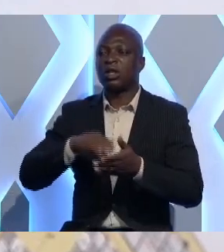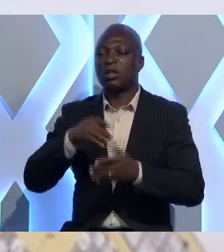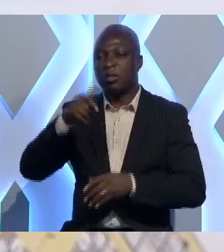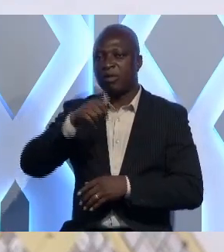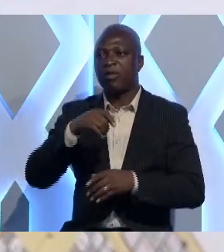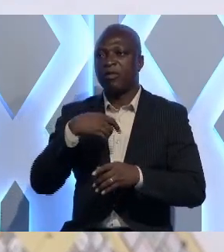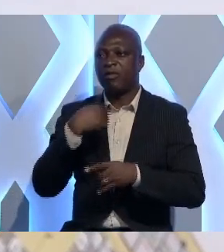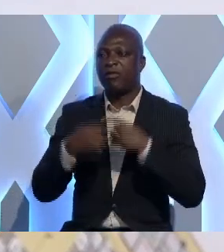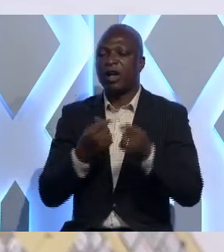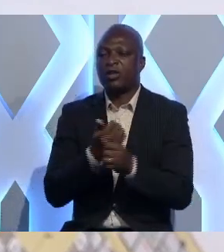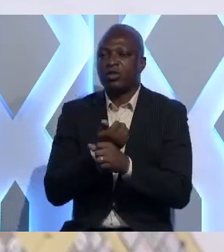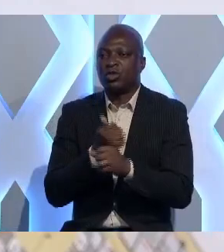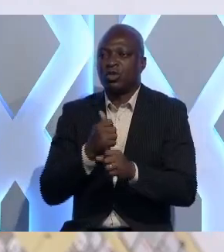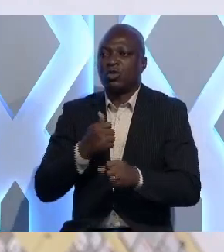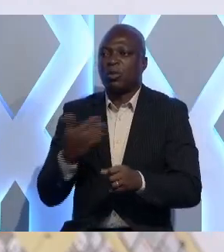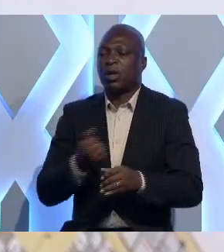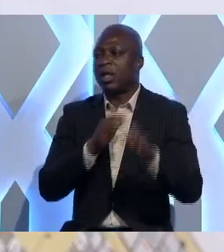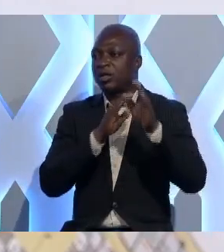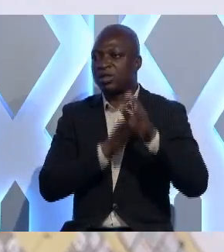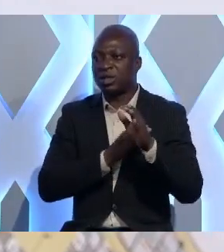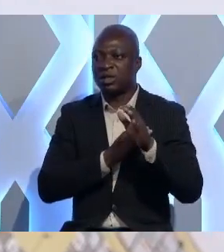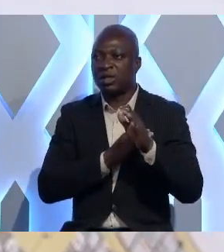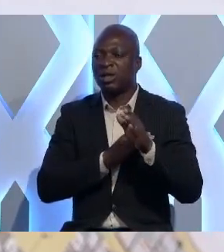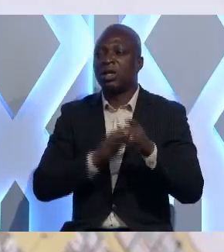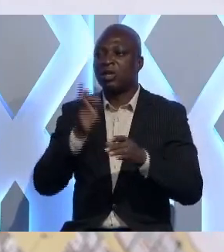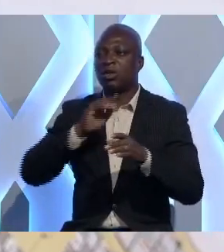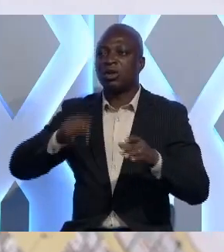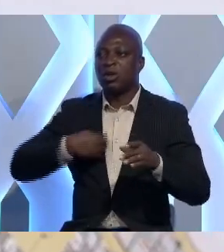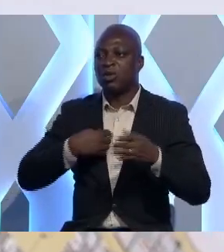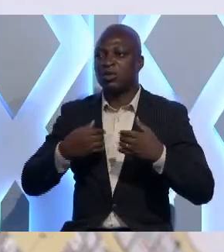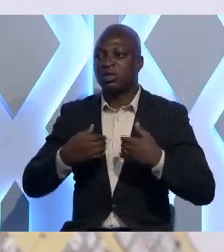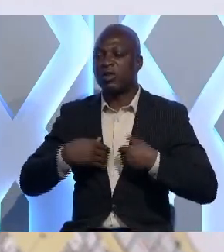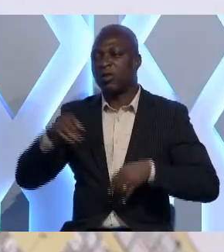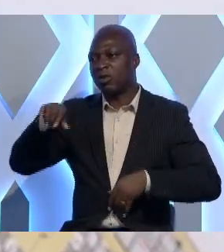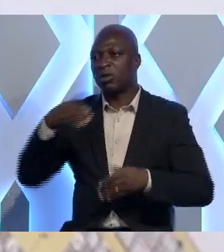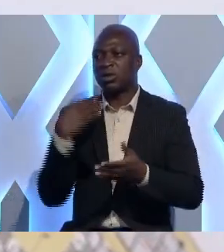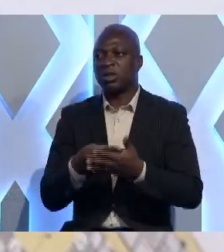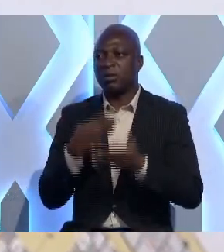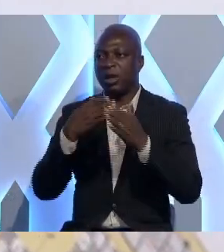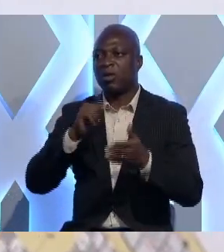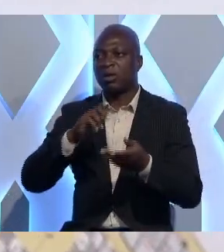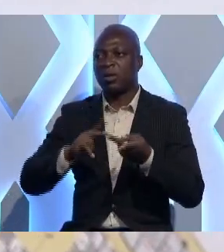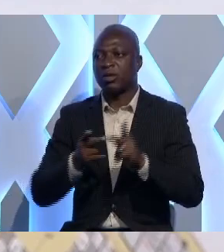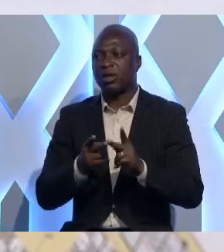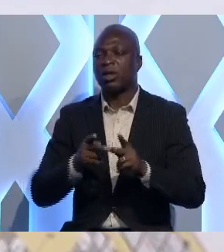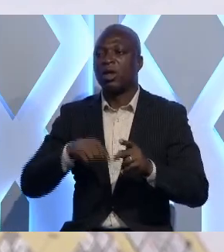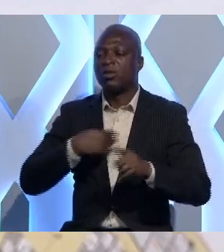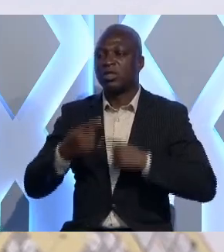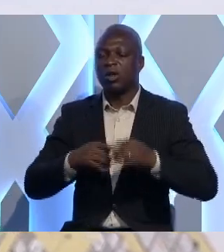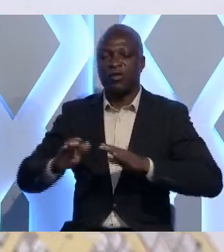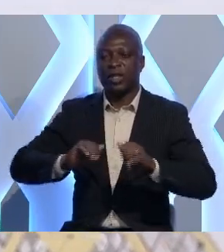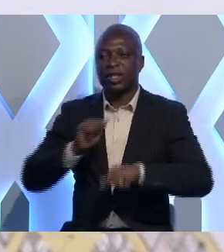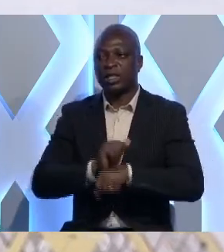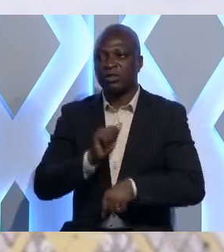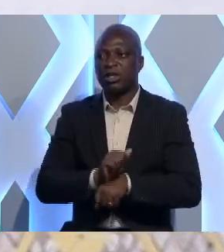s'auto-prendre en charge. Et donc nous avons d'autres bailleurs, d'autres partenaires et nous allons mener des